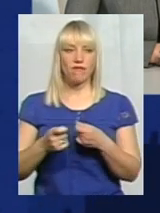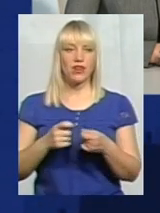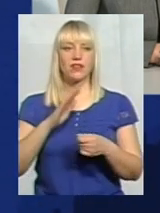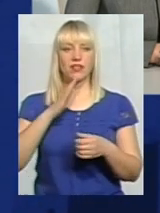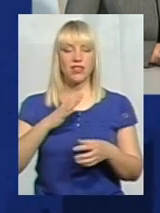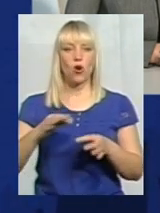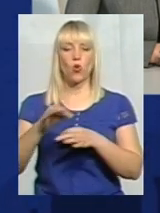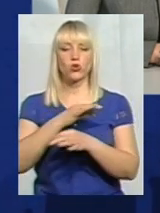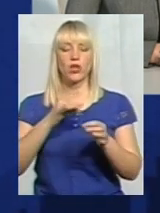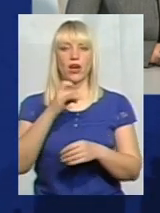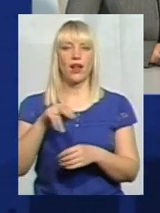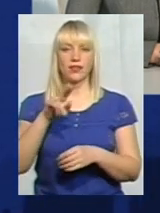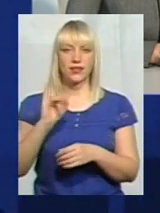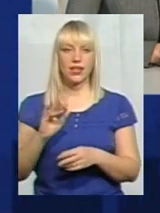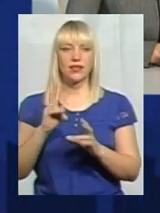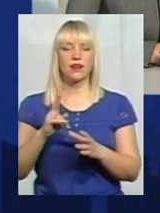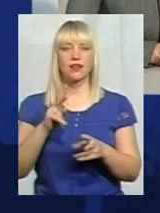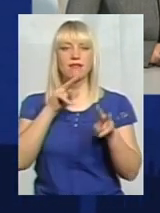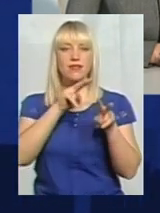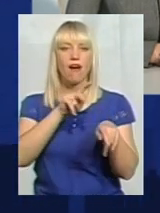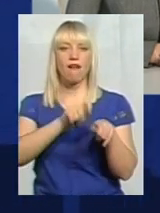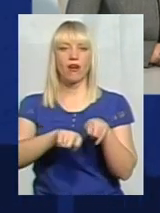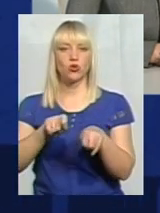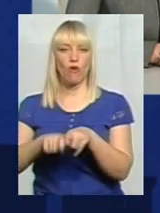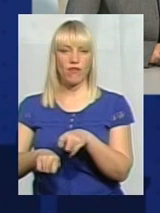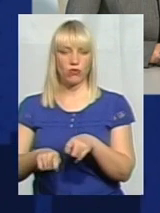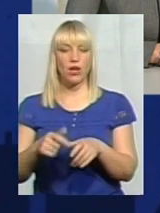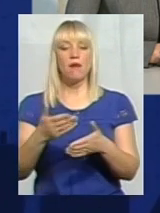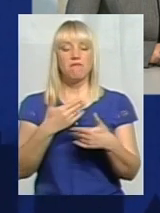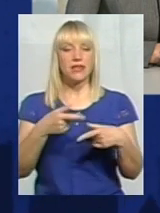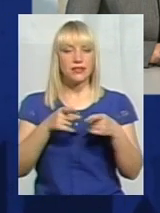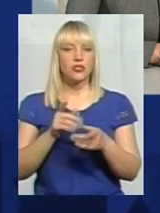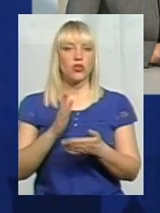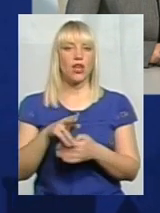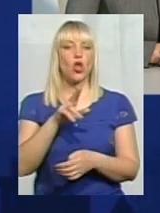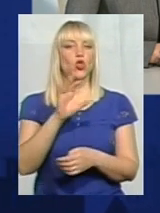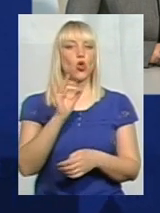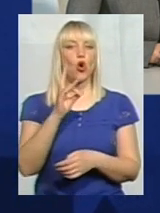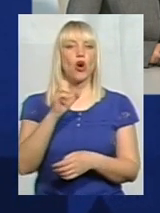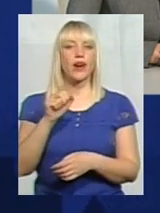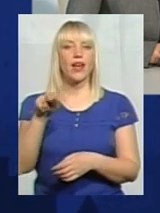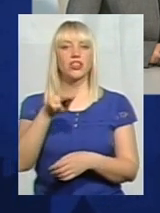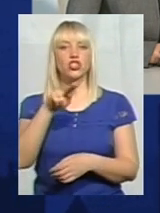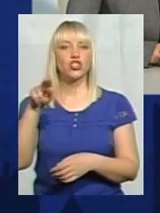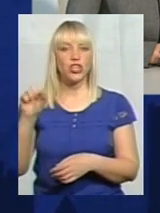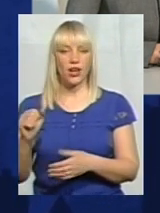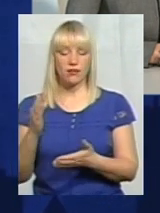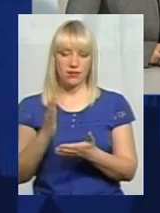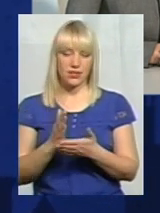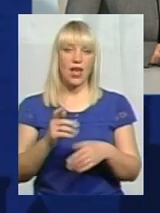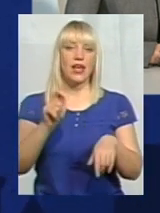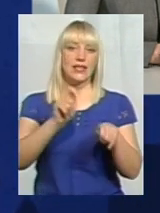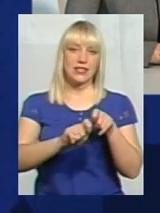консультативної ради як наглядові функції. Ми дійсно є дорадші. Є інші інспекції, державна